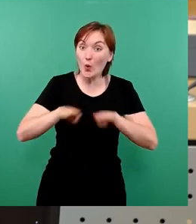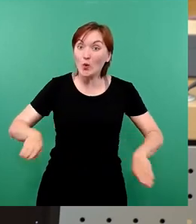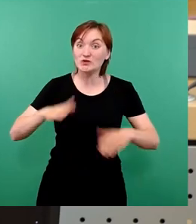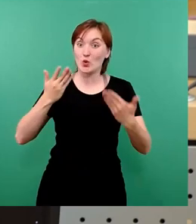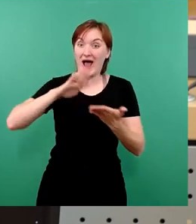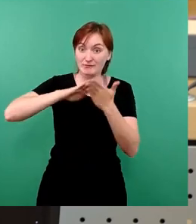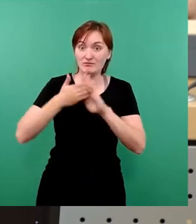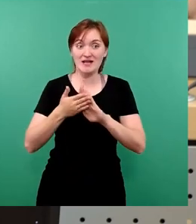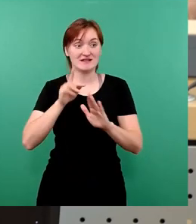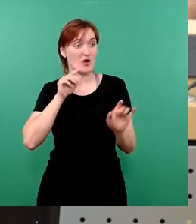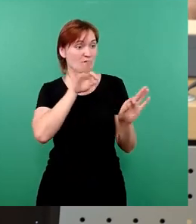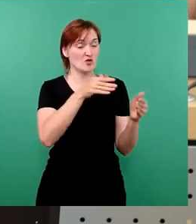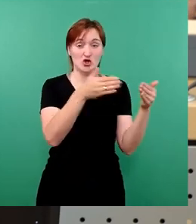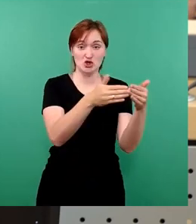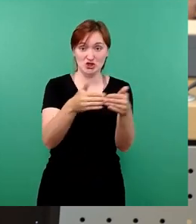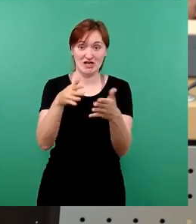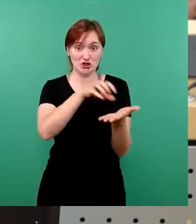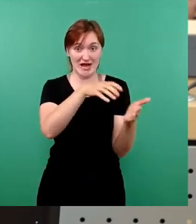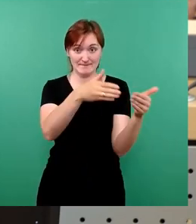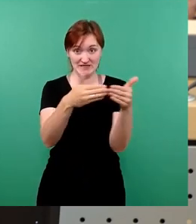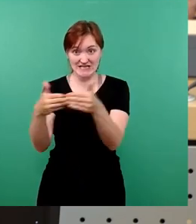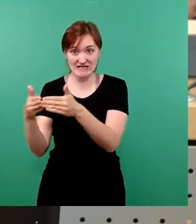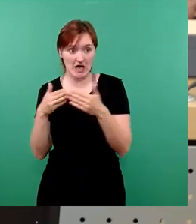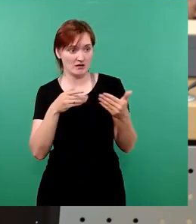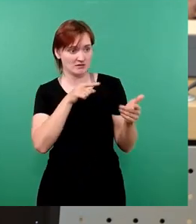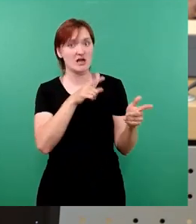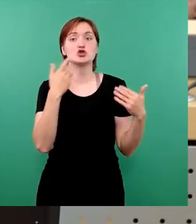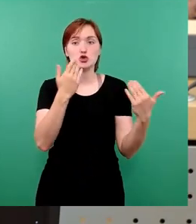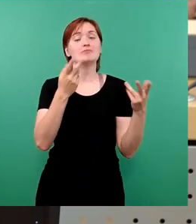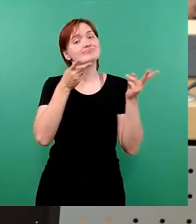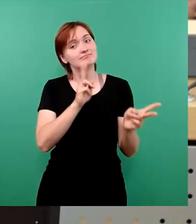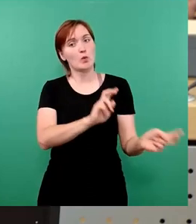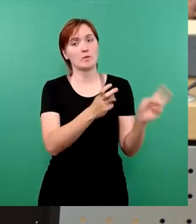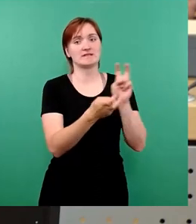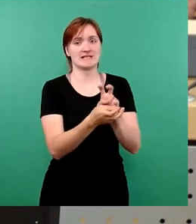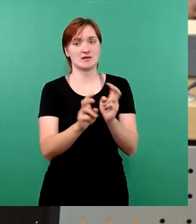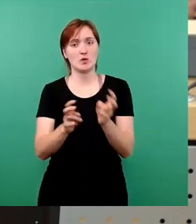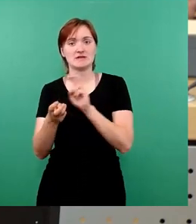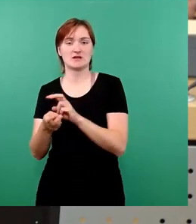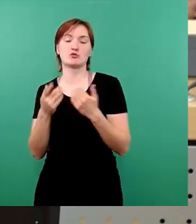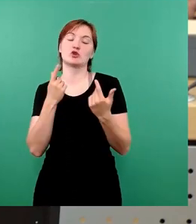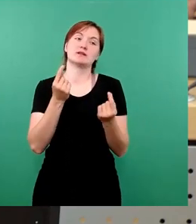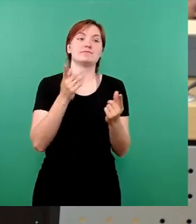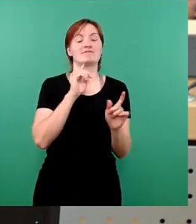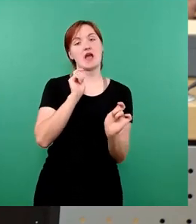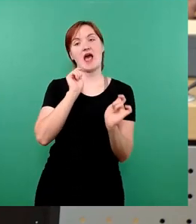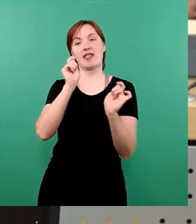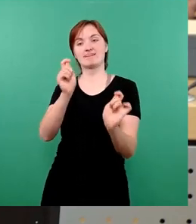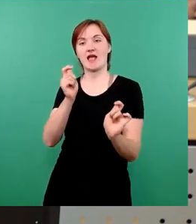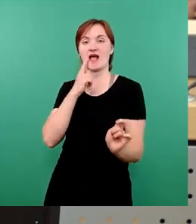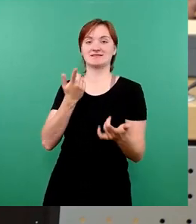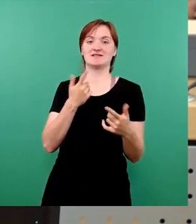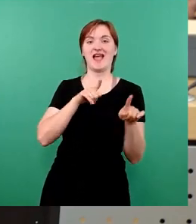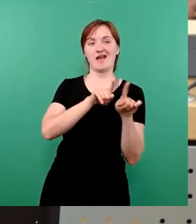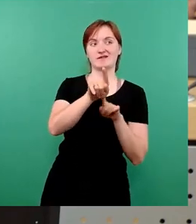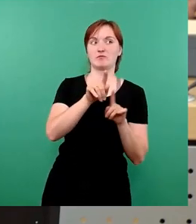Stadtbezirke umsetzen. Und denn deshalb ist auch der, sage ich mal, der etwas populistische Antrag von Seiten der FDP